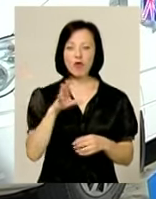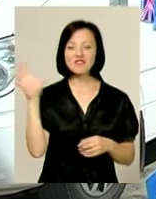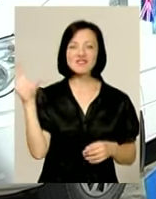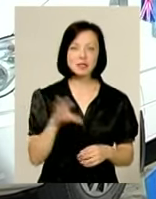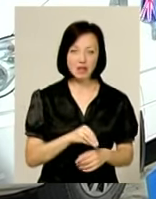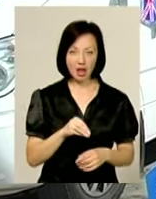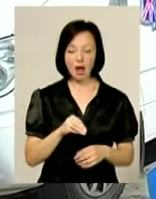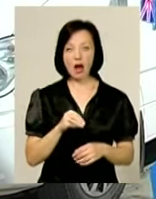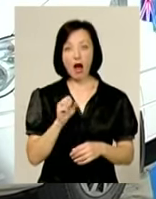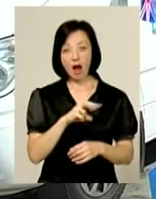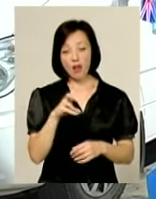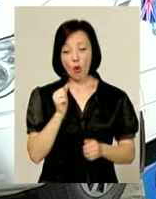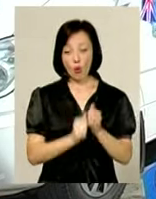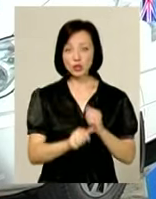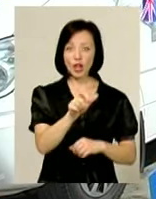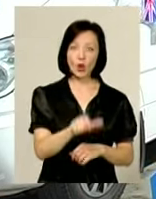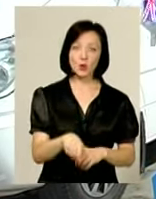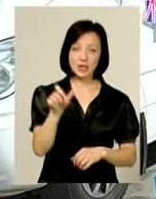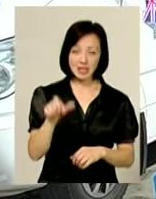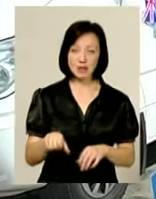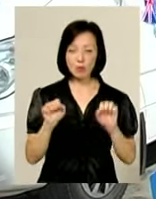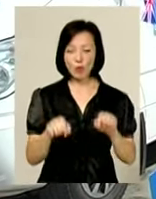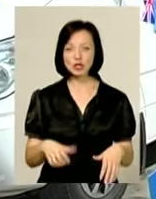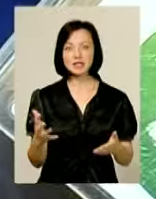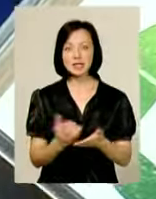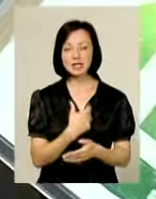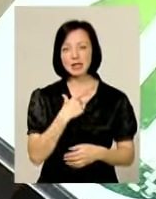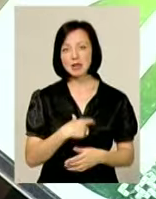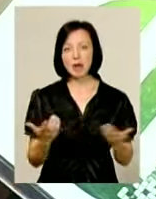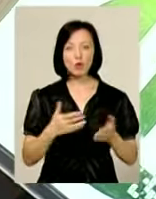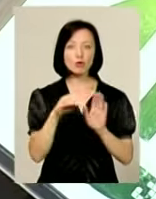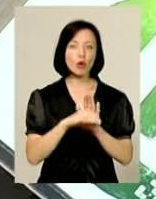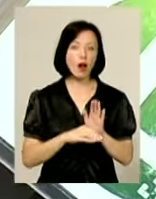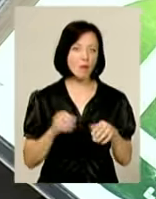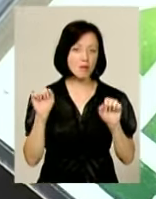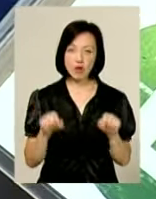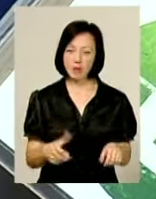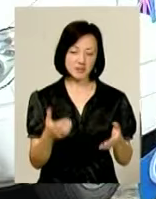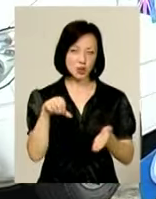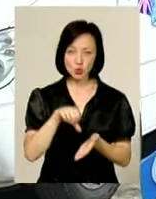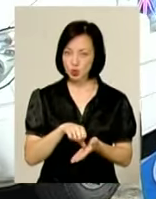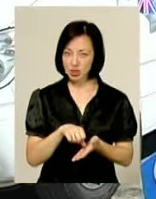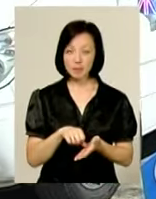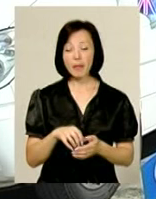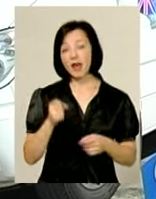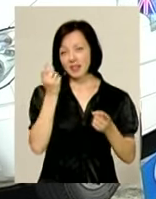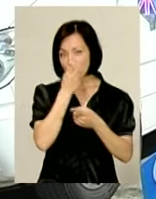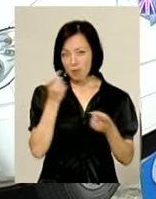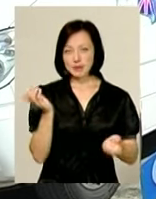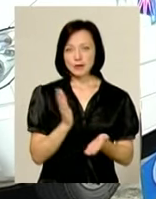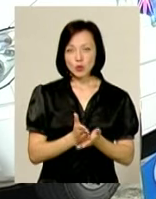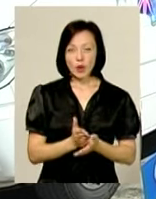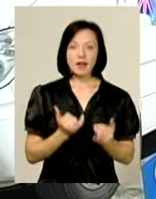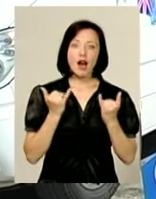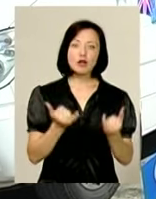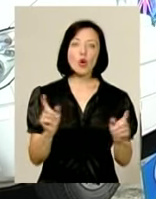що є. Але кожна людина або кожна організація може знайти для себе якусь програму, в якій вона могла взяти участь. Інформація існує, але